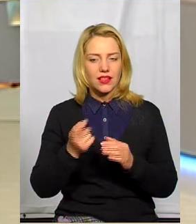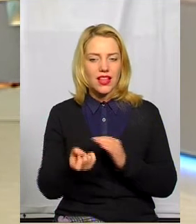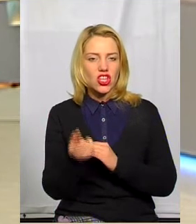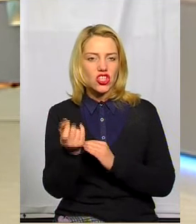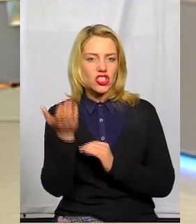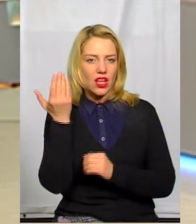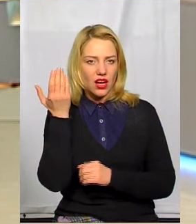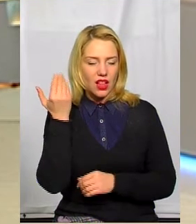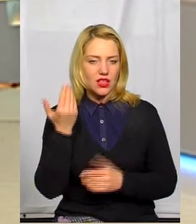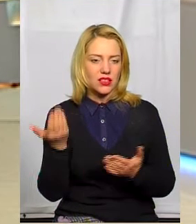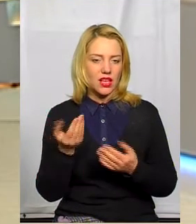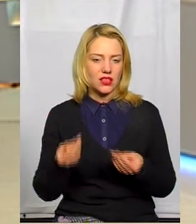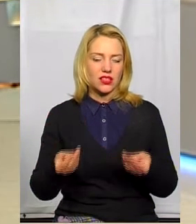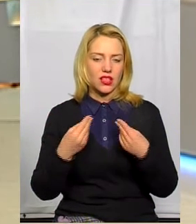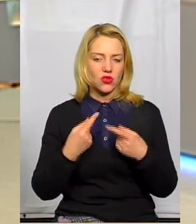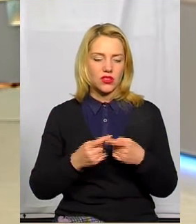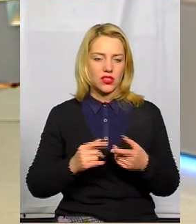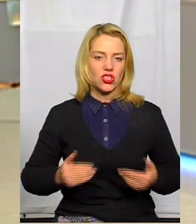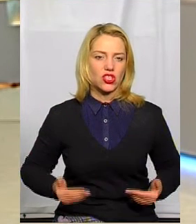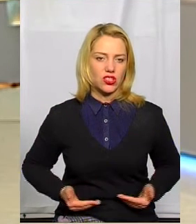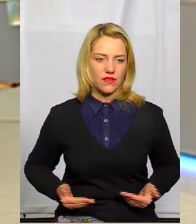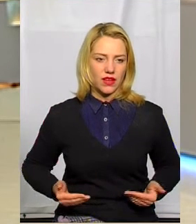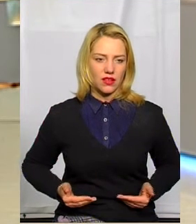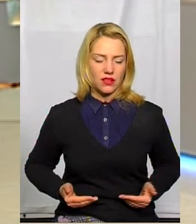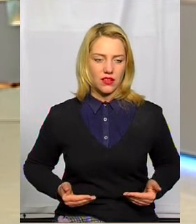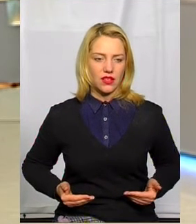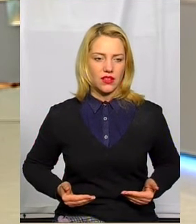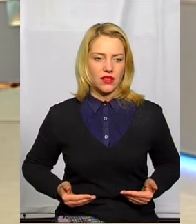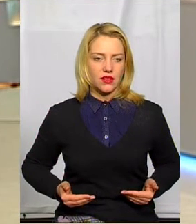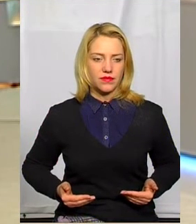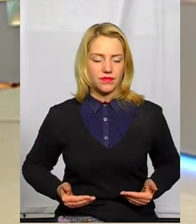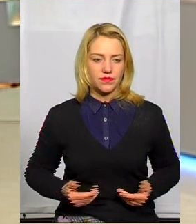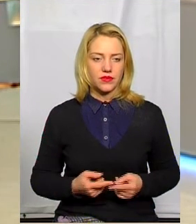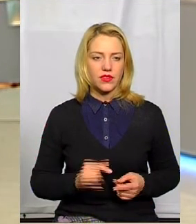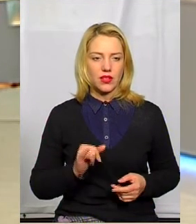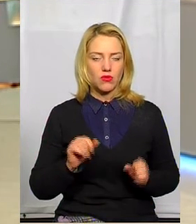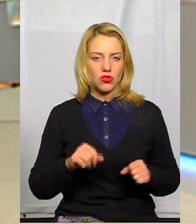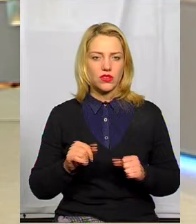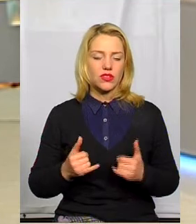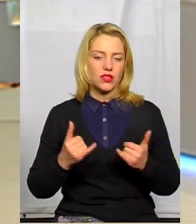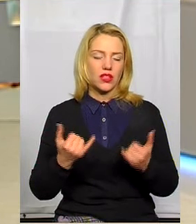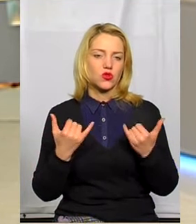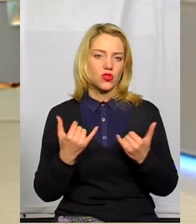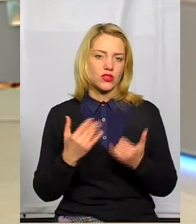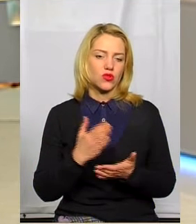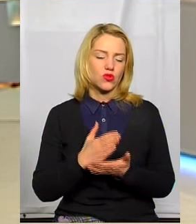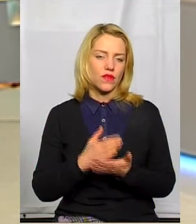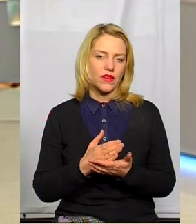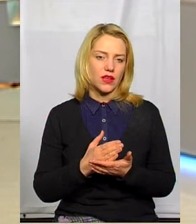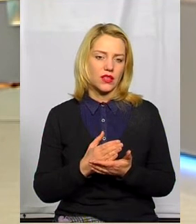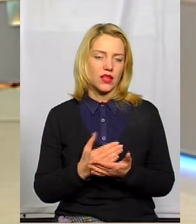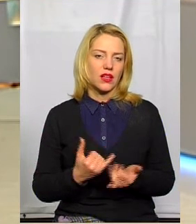які дають їй оцей живильну, так, живильні можливості для сучасного існування, для